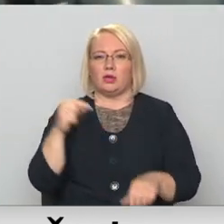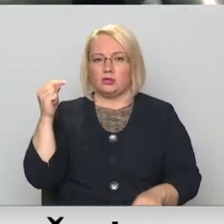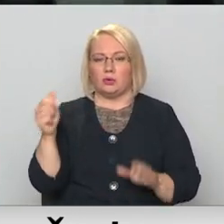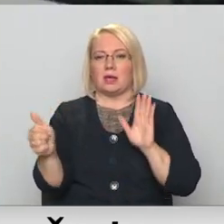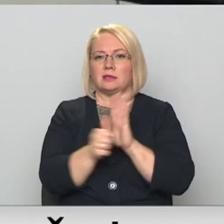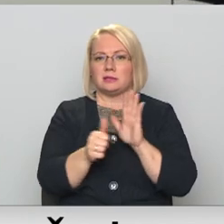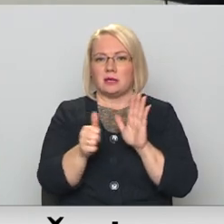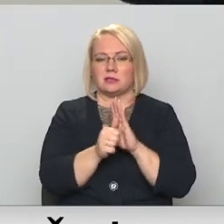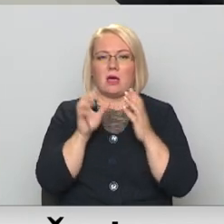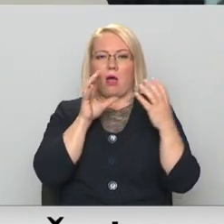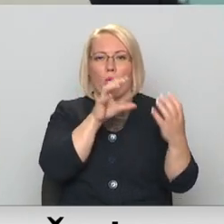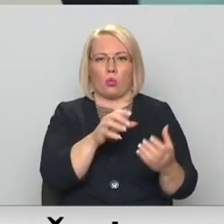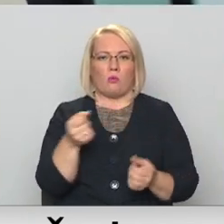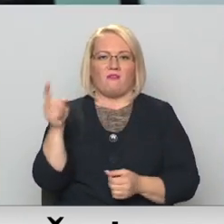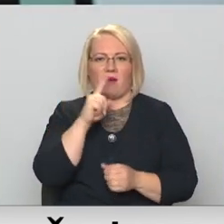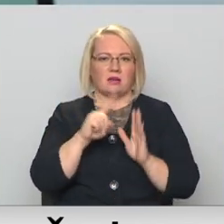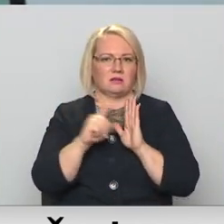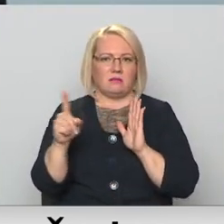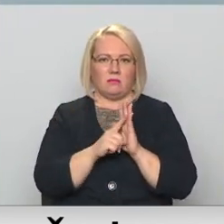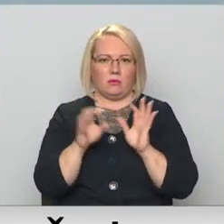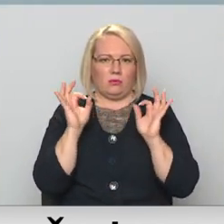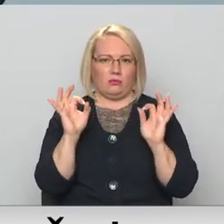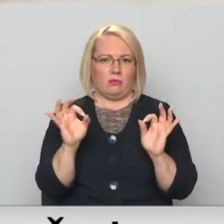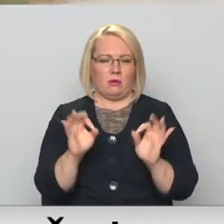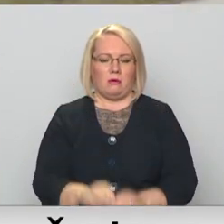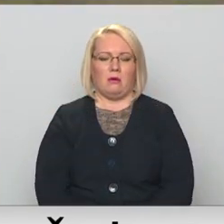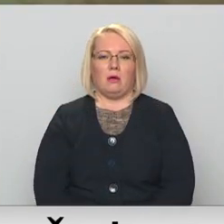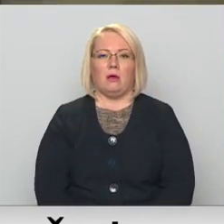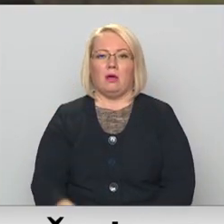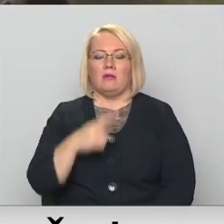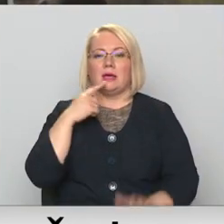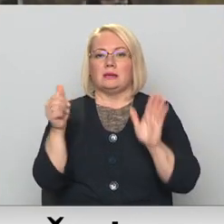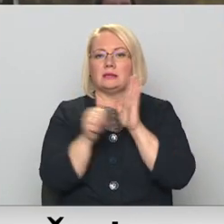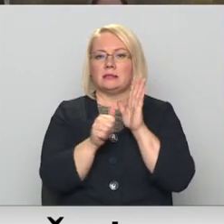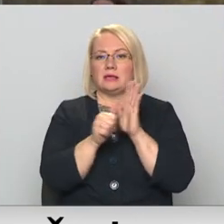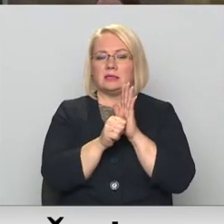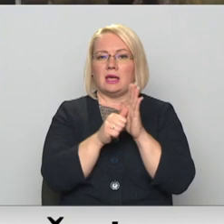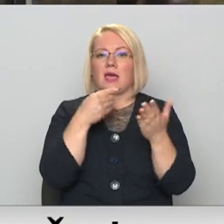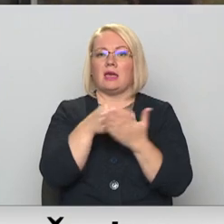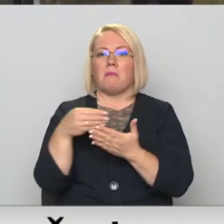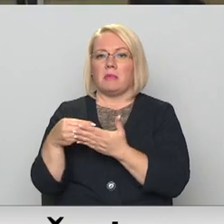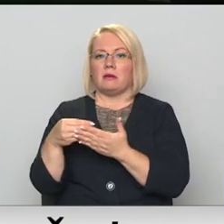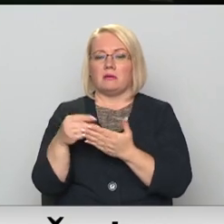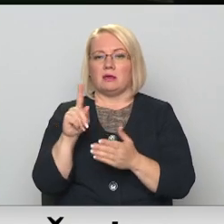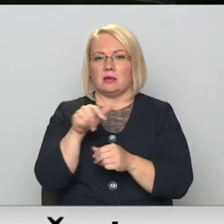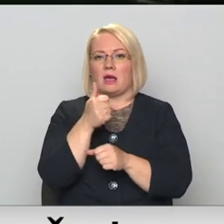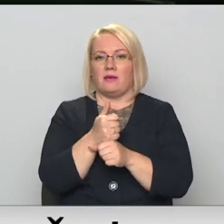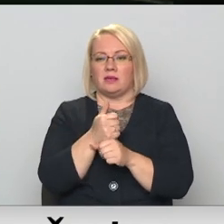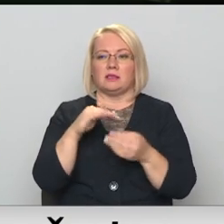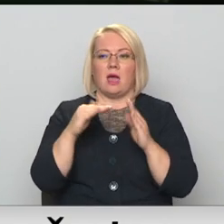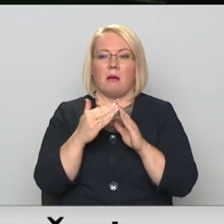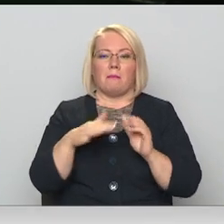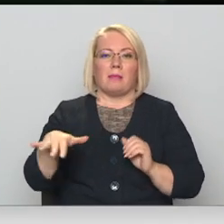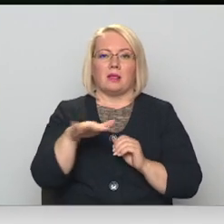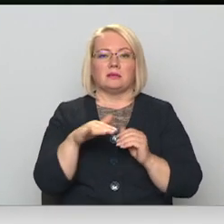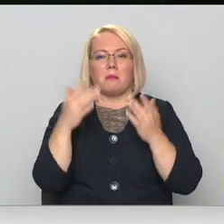sestdienās autobus vairs nekur sevi vispār. Sestdienā iepirkties jau pats galvenais. Ja ir pilsētā kāds